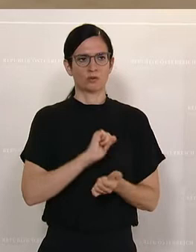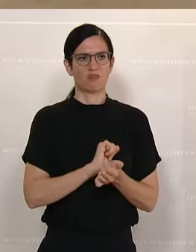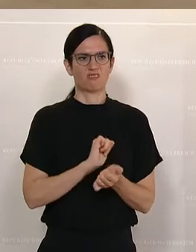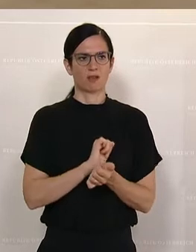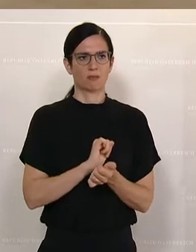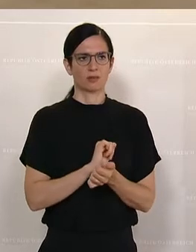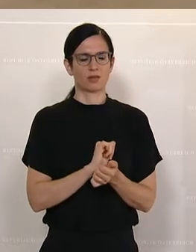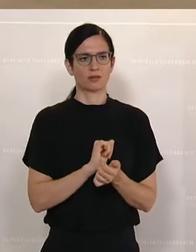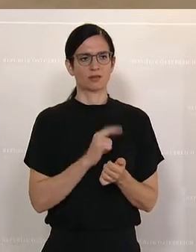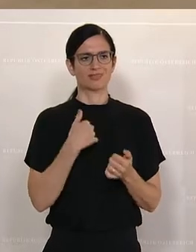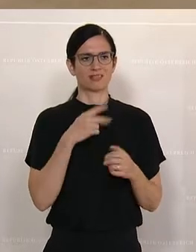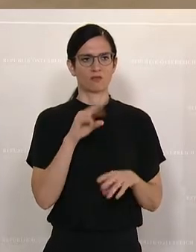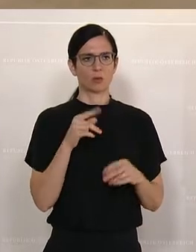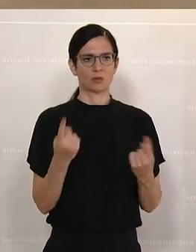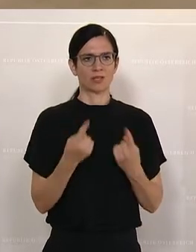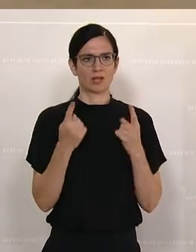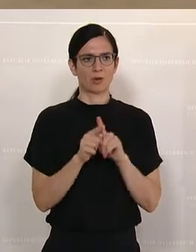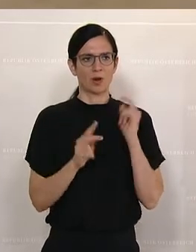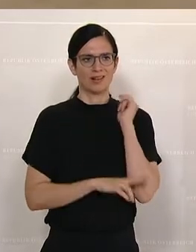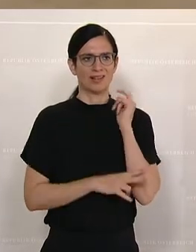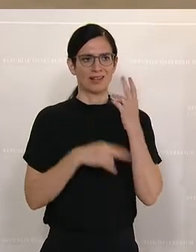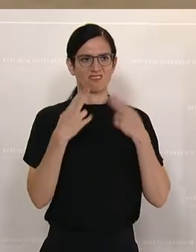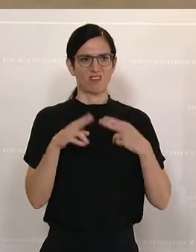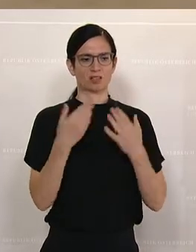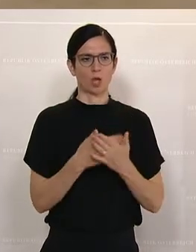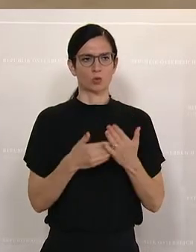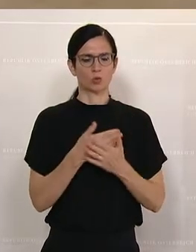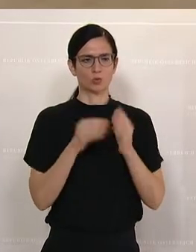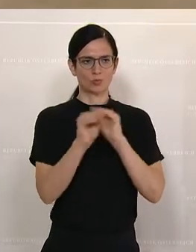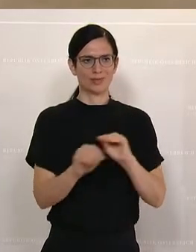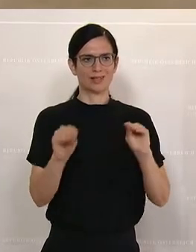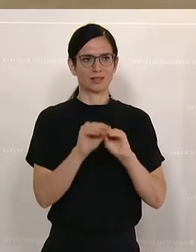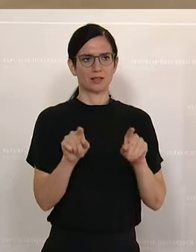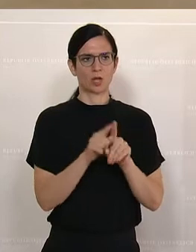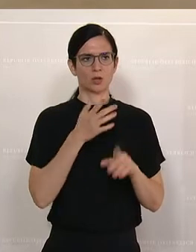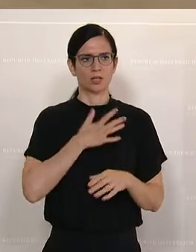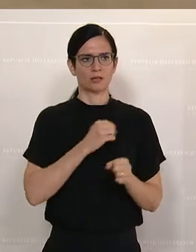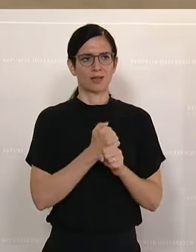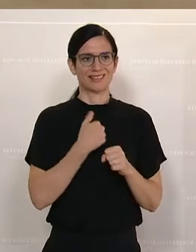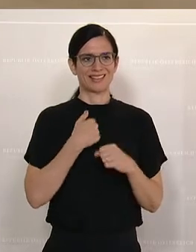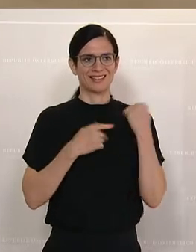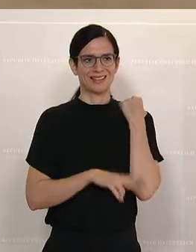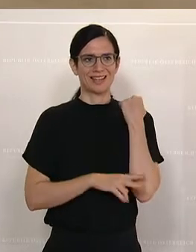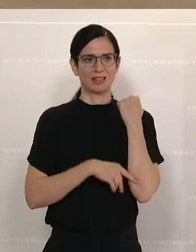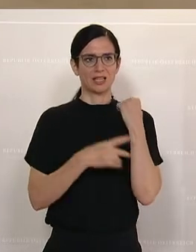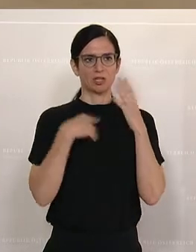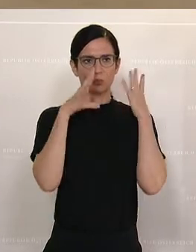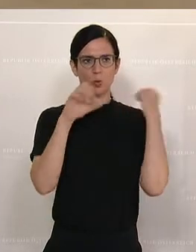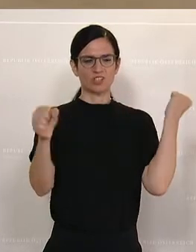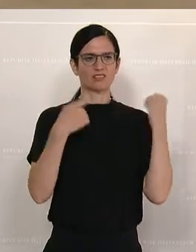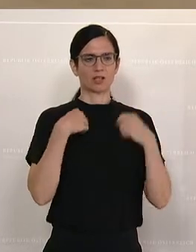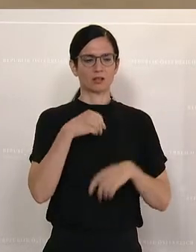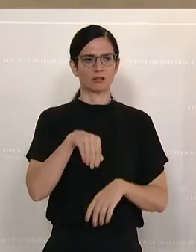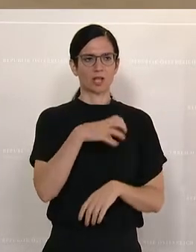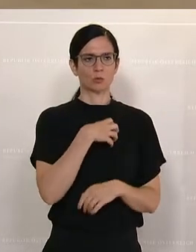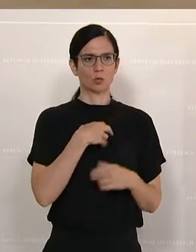von unseren Betrieben, auch Lehrlinge weiter auszubilden. Das machen wir auch gerne. Ich bin Lehrlingsbotschafterin in Salzburg und ich kann Ihnen eines